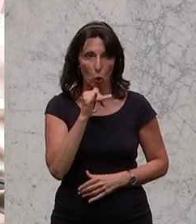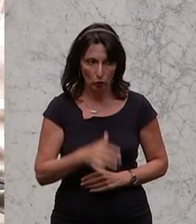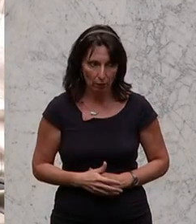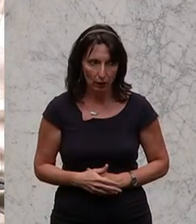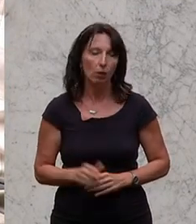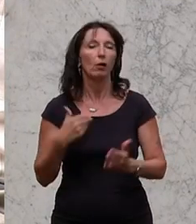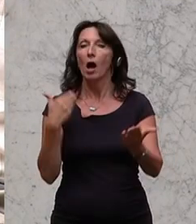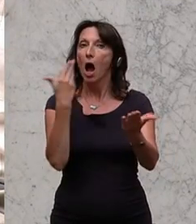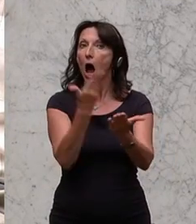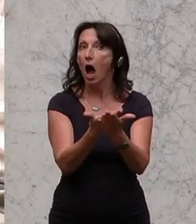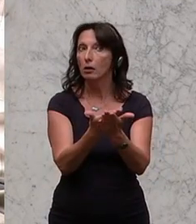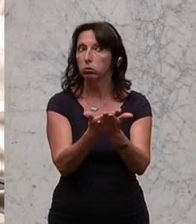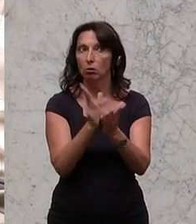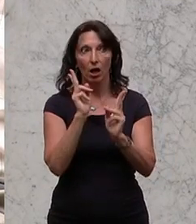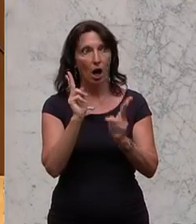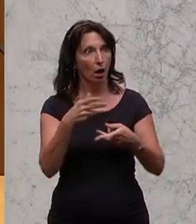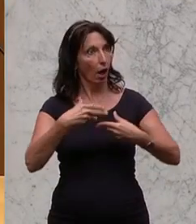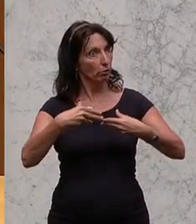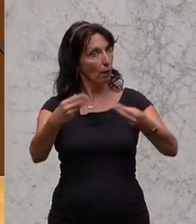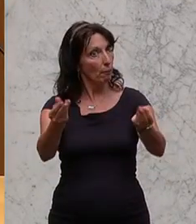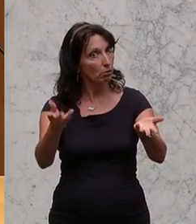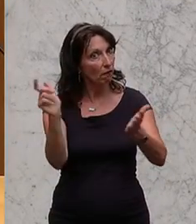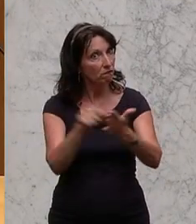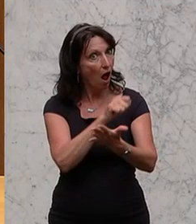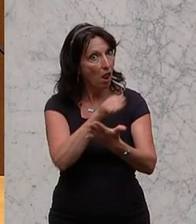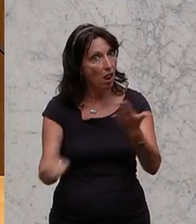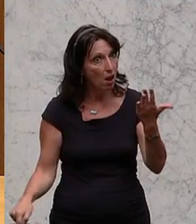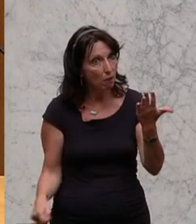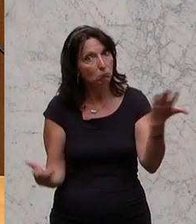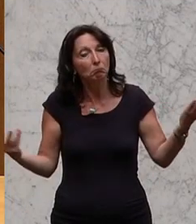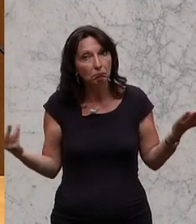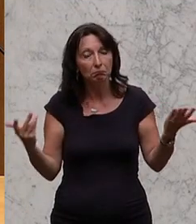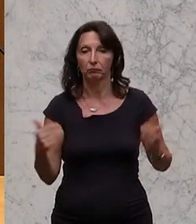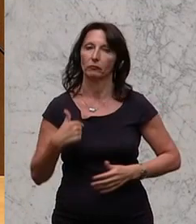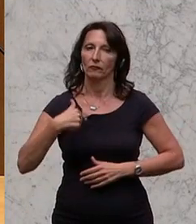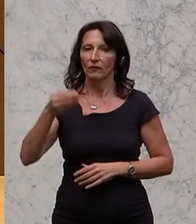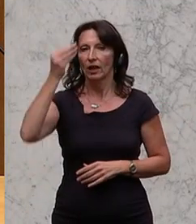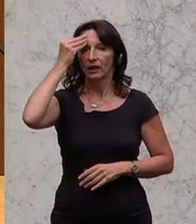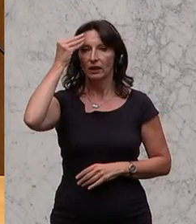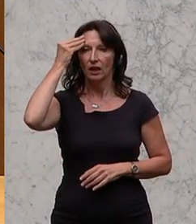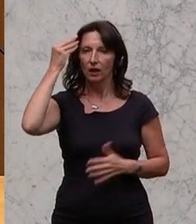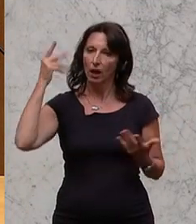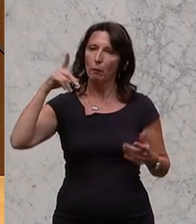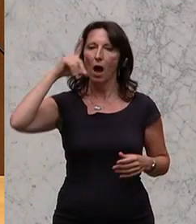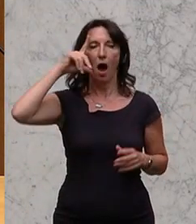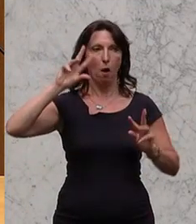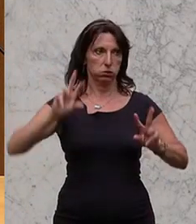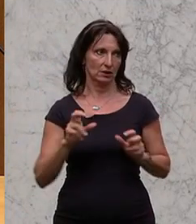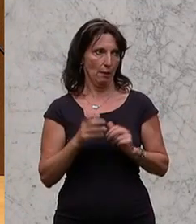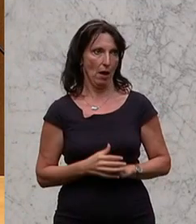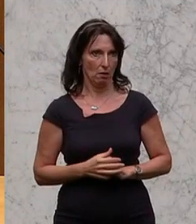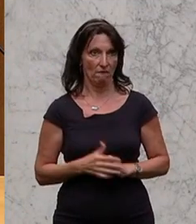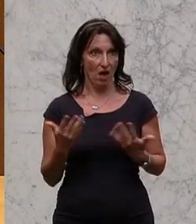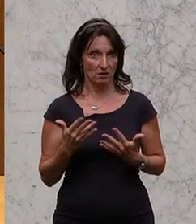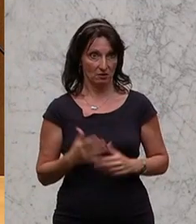Angebot kann man wählen. Das kann man wählen. Und ich glaube, es ist ja die zentrale Frage, wie geht es nach